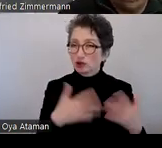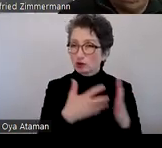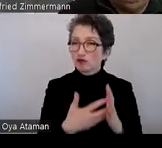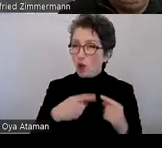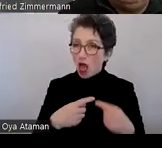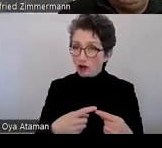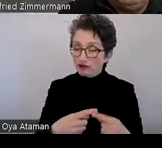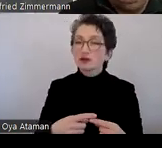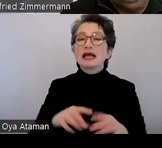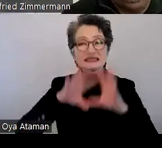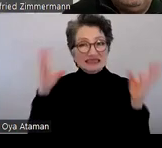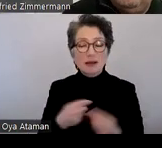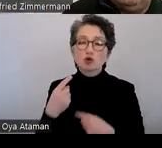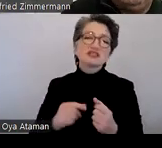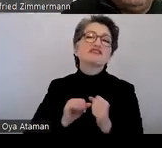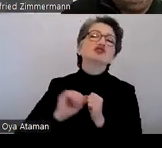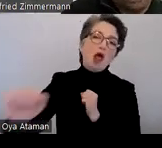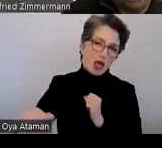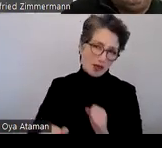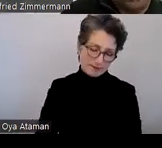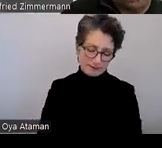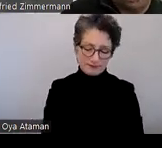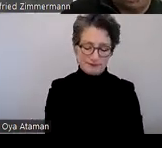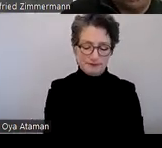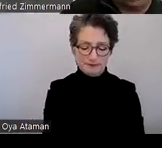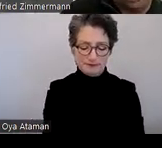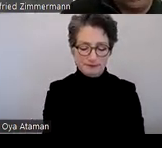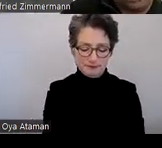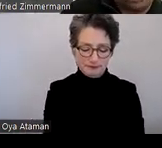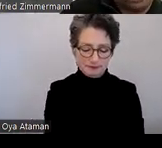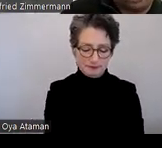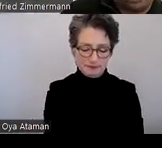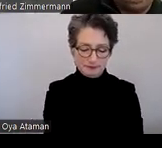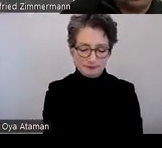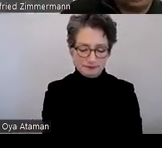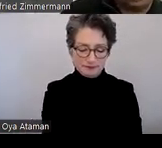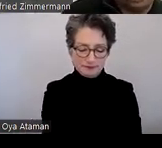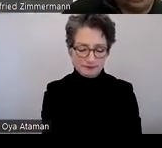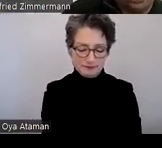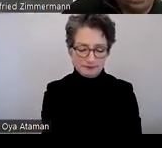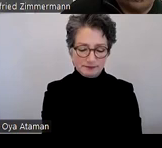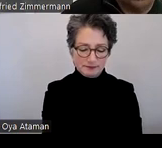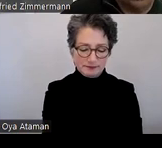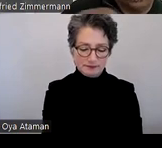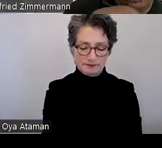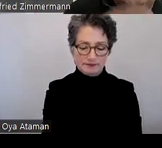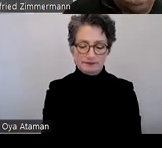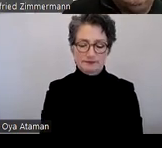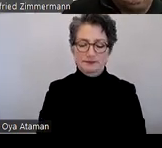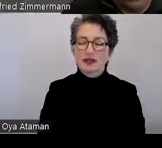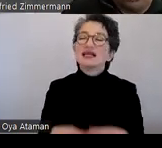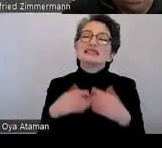durchgeführt habe. So, da kann man dann potenzielle Barrierefreiheitsprobleme erkennen. Und